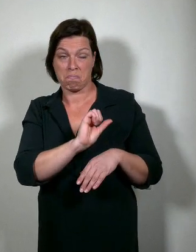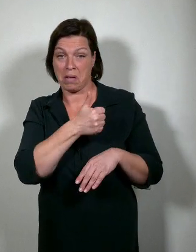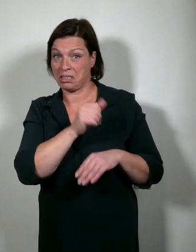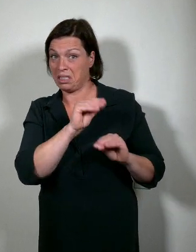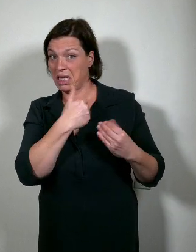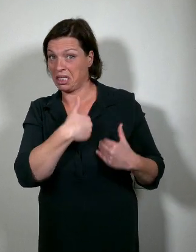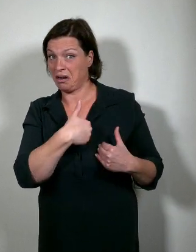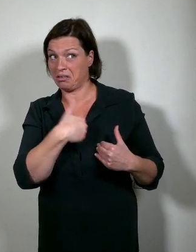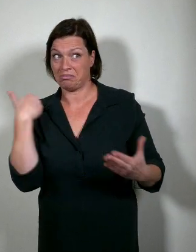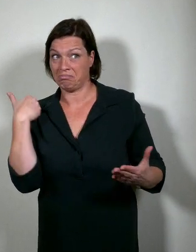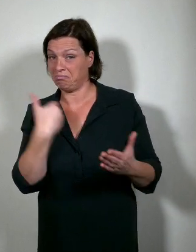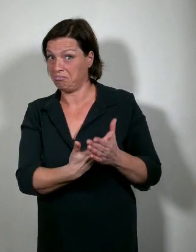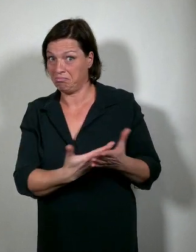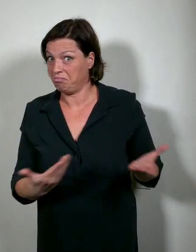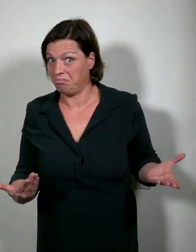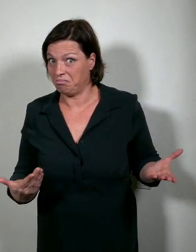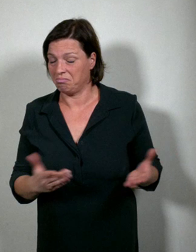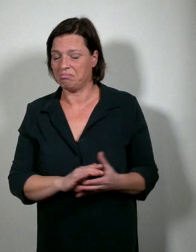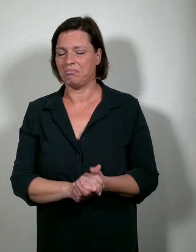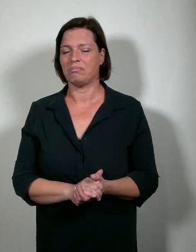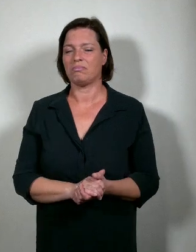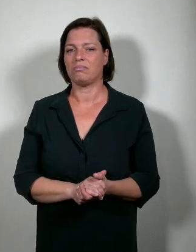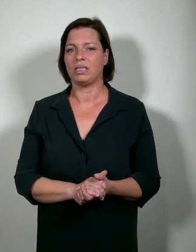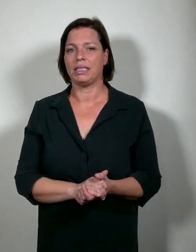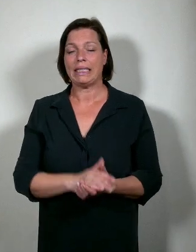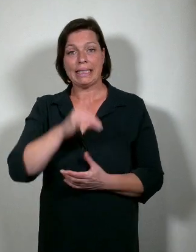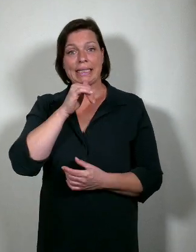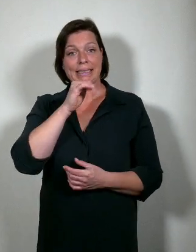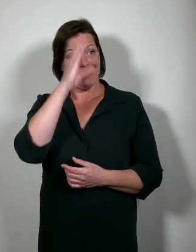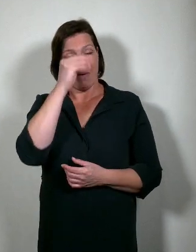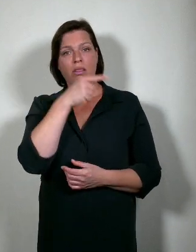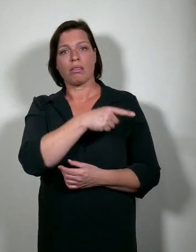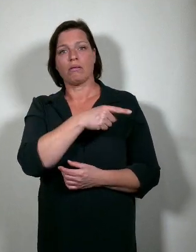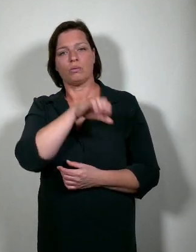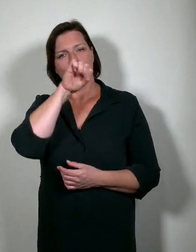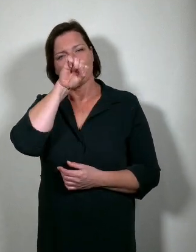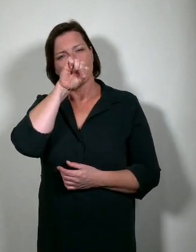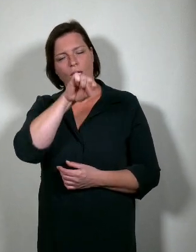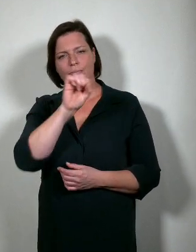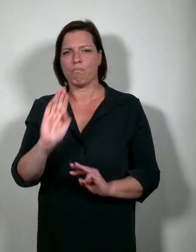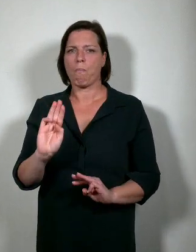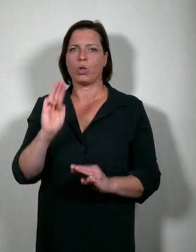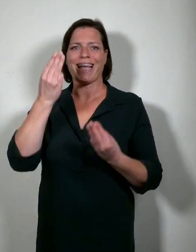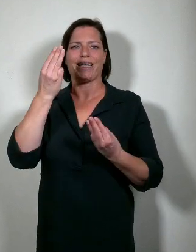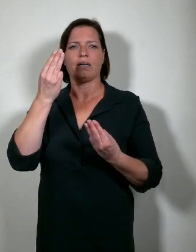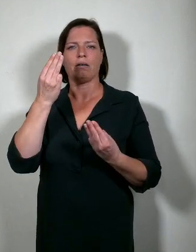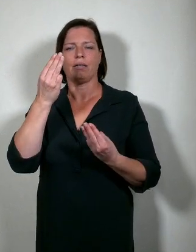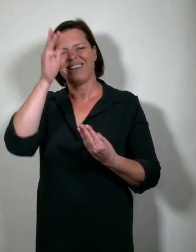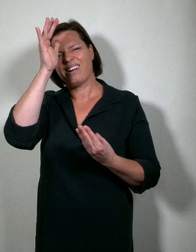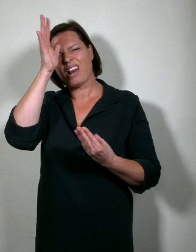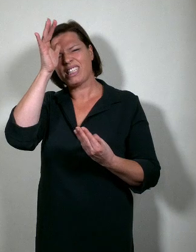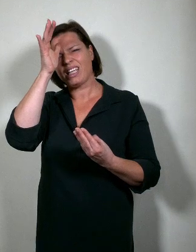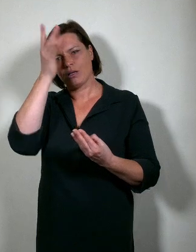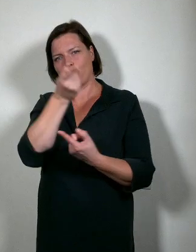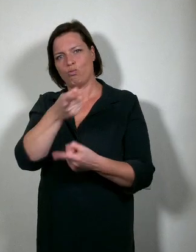leraar die ik ooit heb gehad. En de man had een voorliefde voor moderne, klassieke